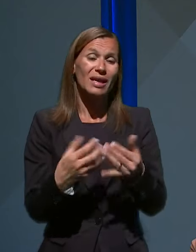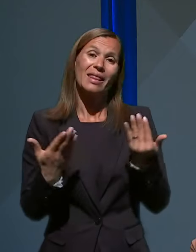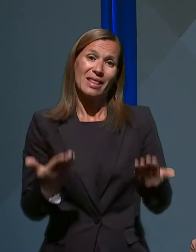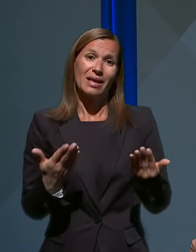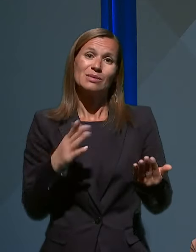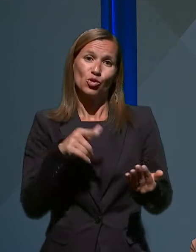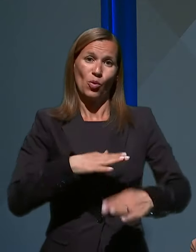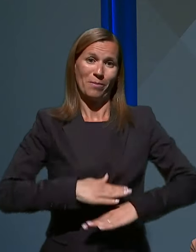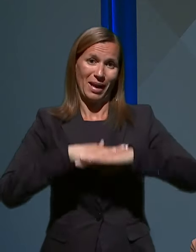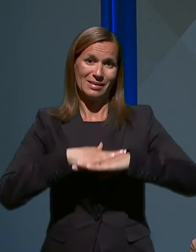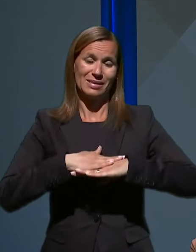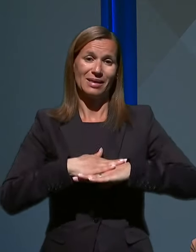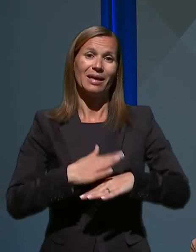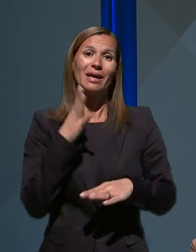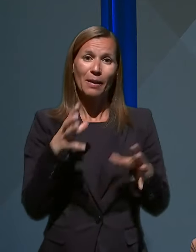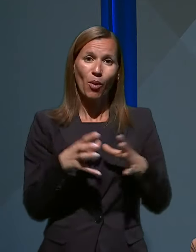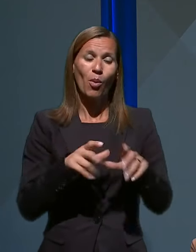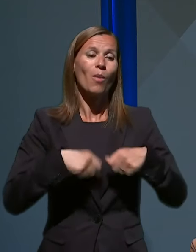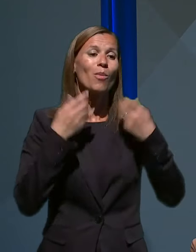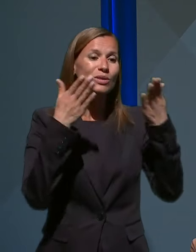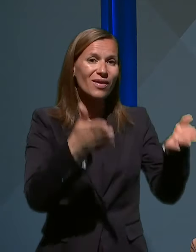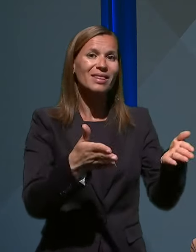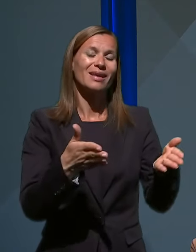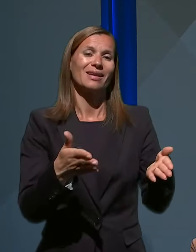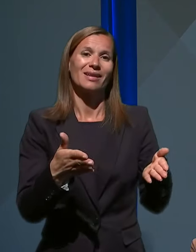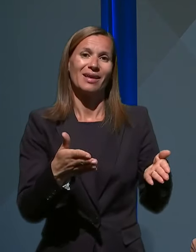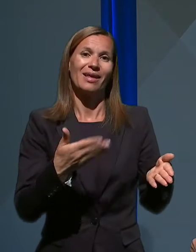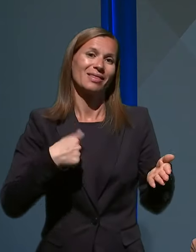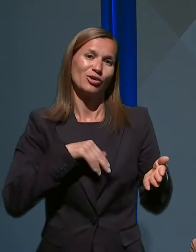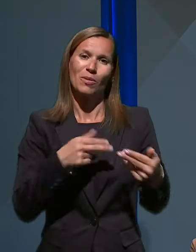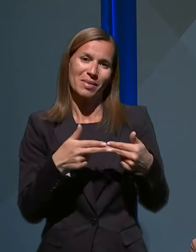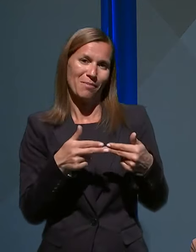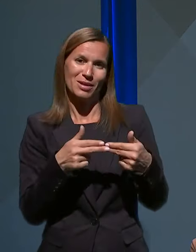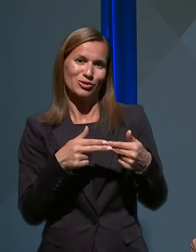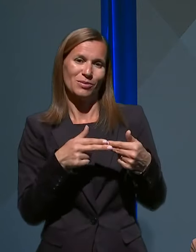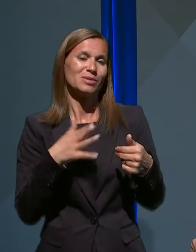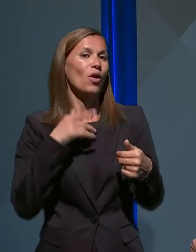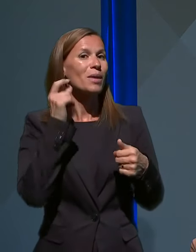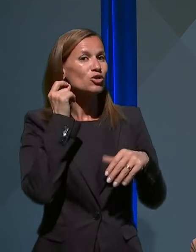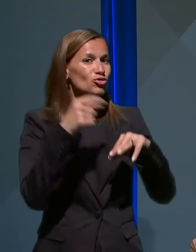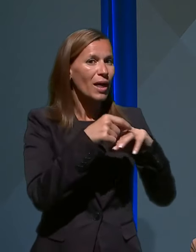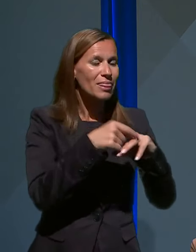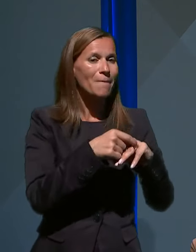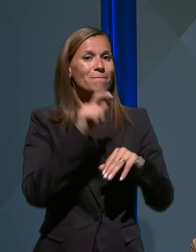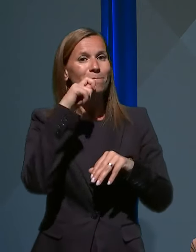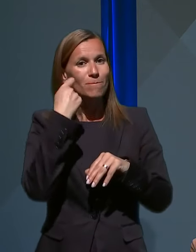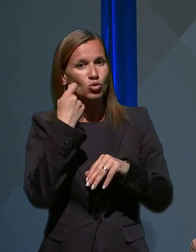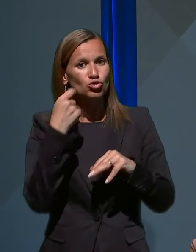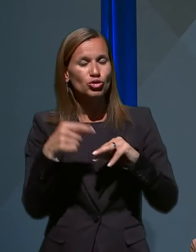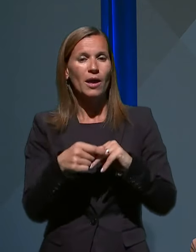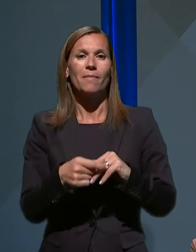to prazniki, ki jih bomo posvetili našim najbližjim svojim ženam, možem, otrokom.